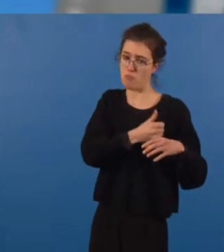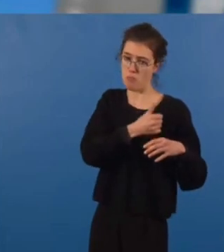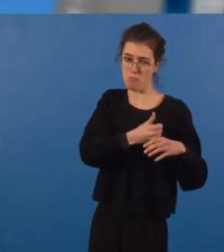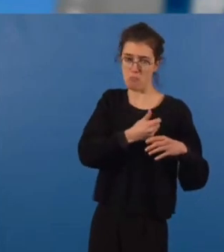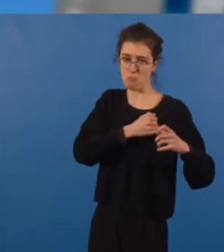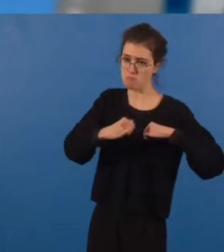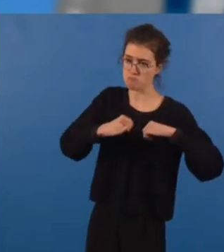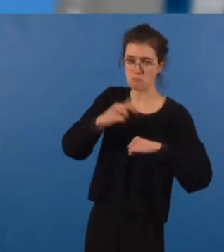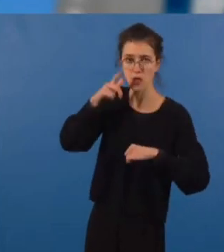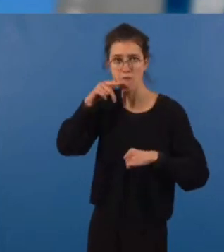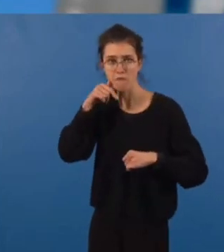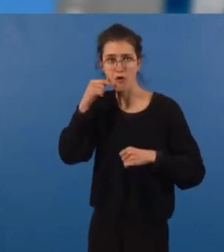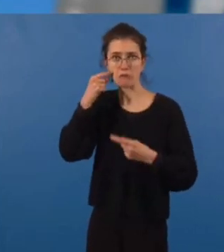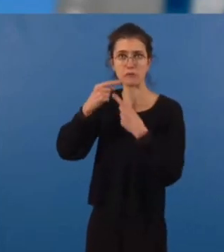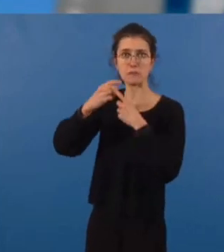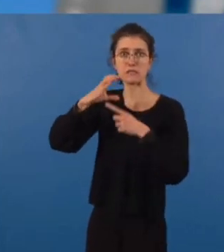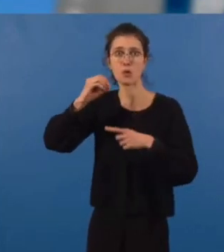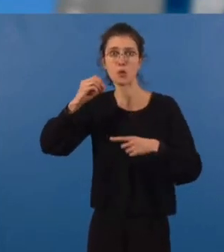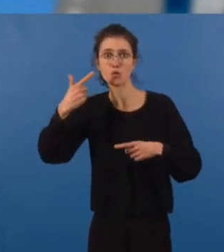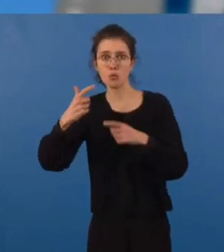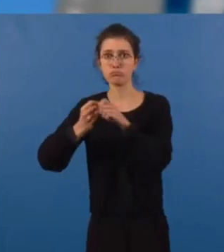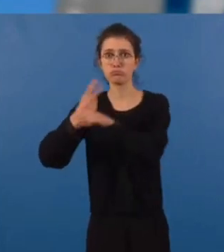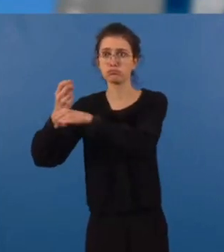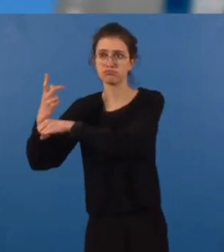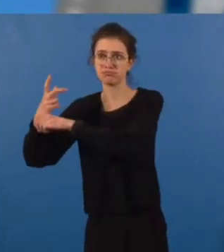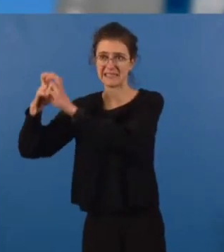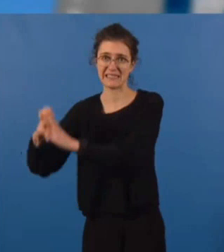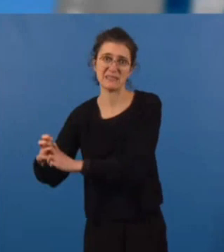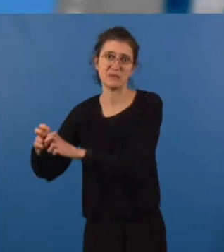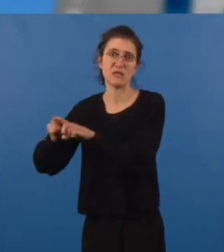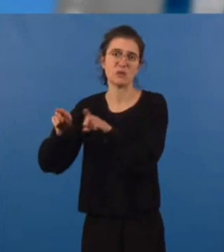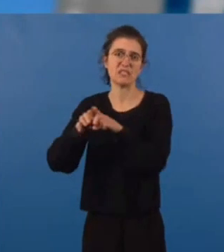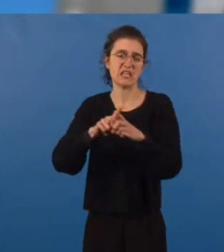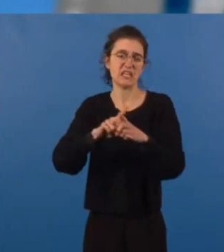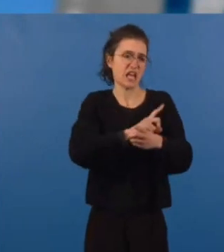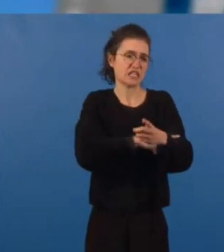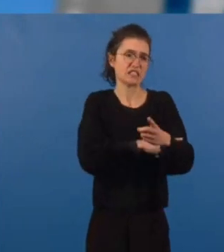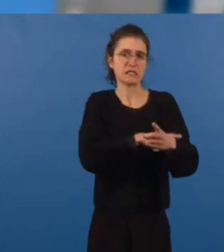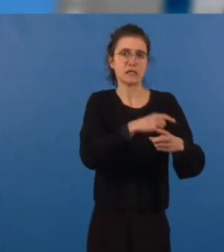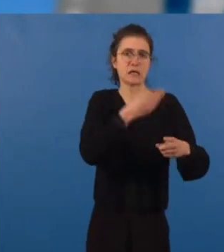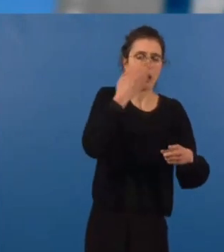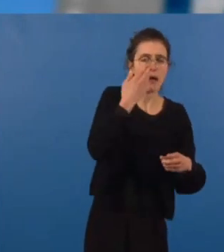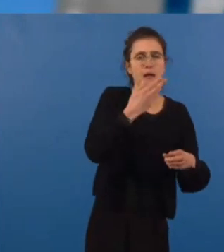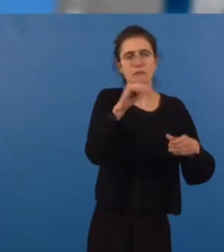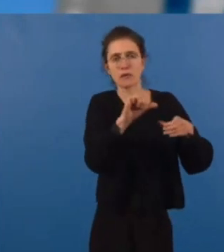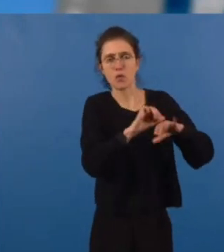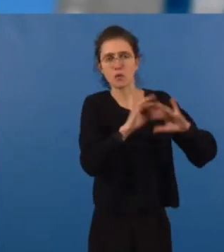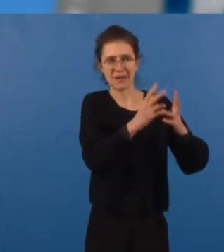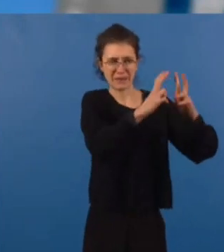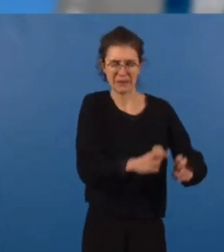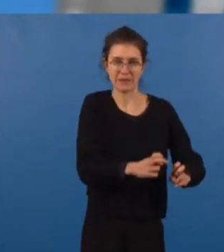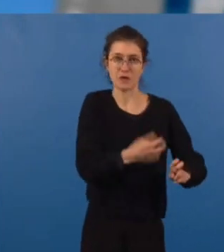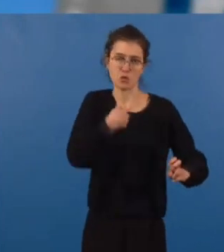réduction d'émissions de CO2 et de sorties progressives des énergies fossiles. Il reste encore beaucoup à faire, mais